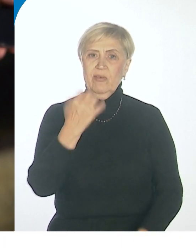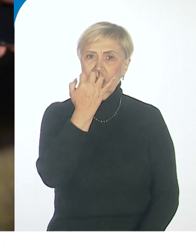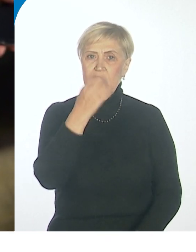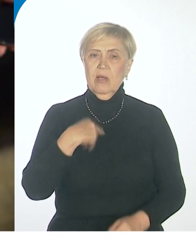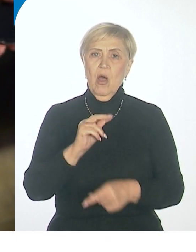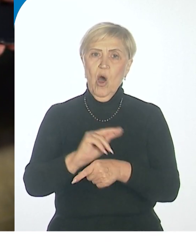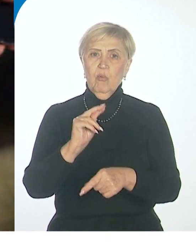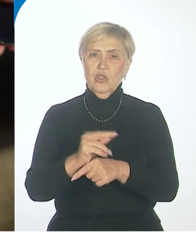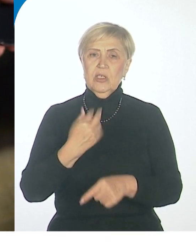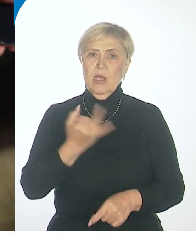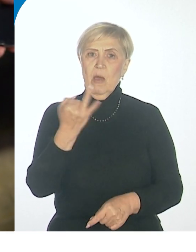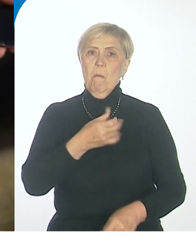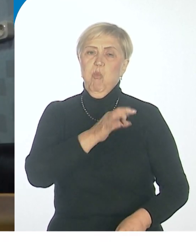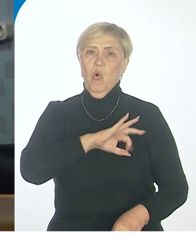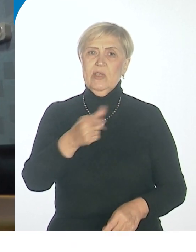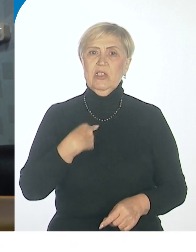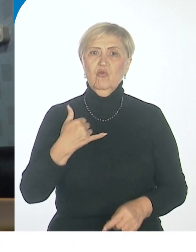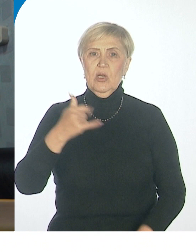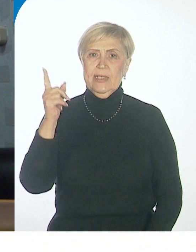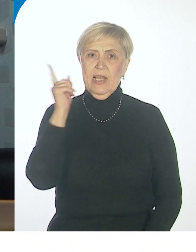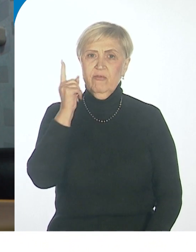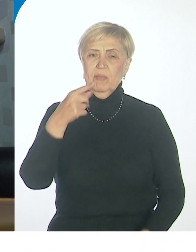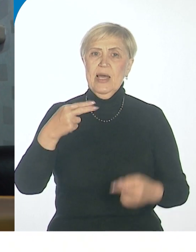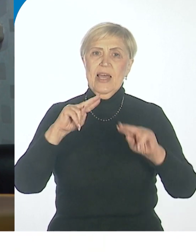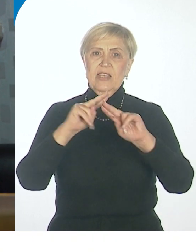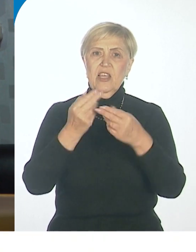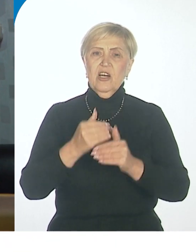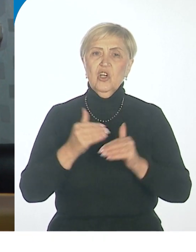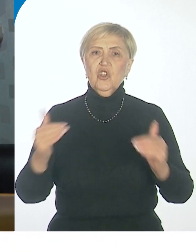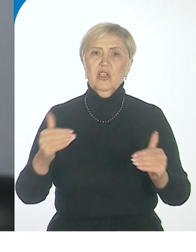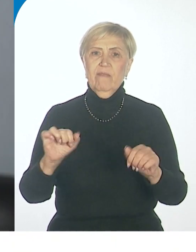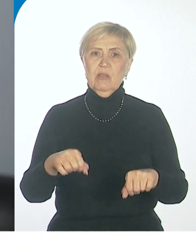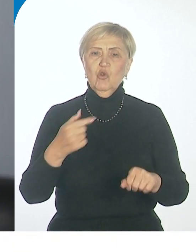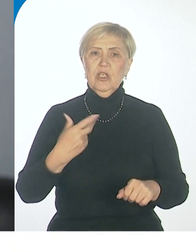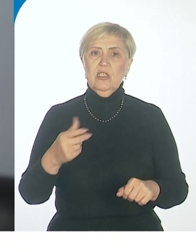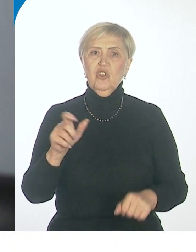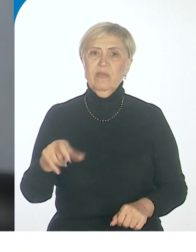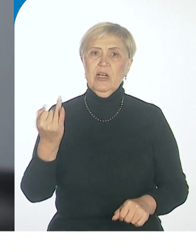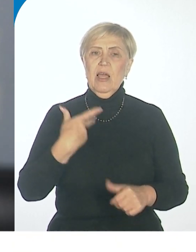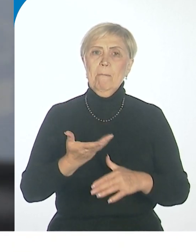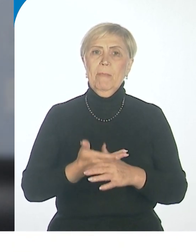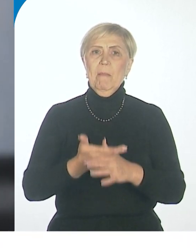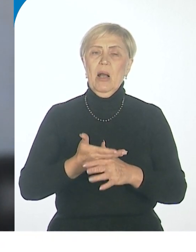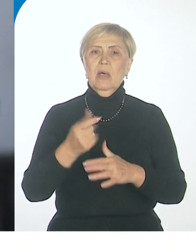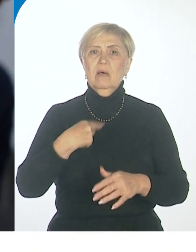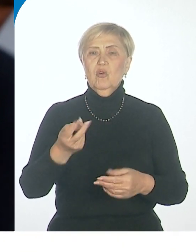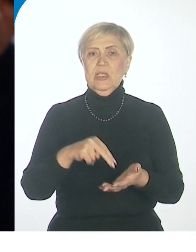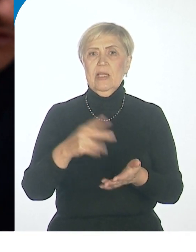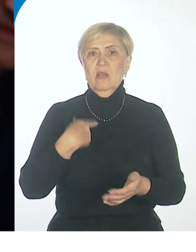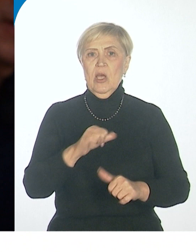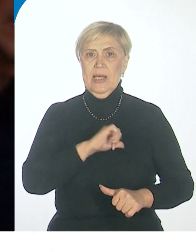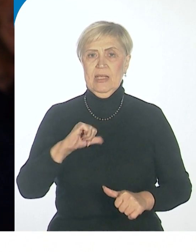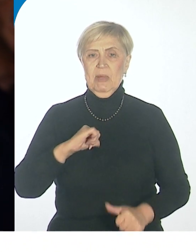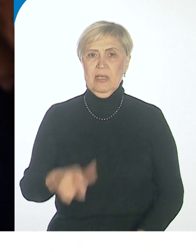пользоваться смартфоном и компьютером. Техника значительно расширяет возможности человека и помогает стать ему самостоятельным. Вы